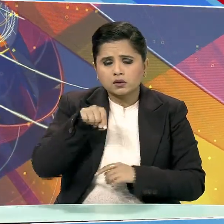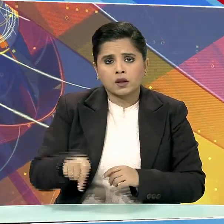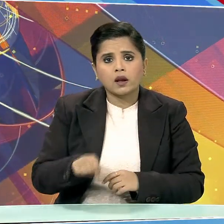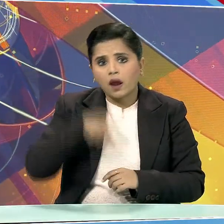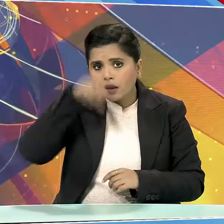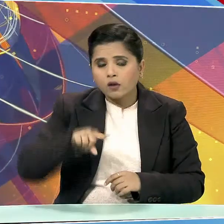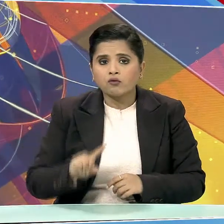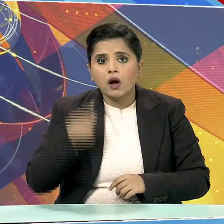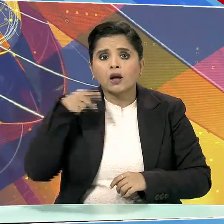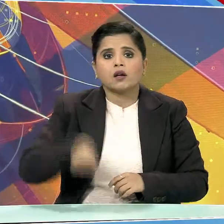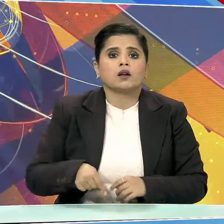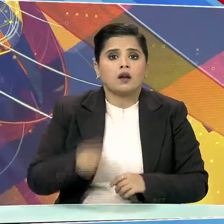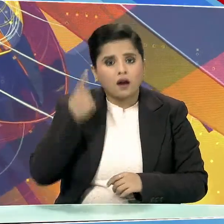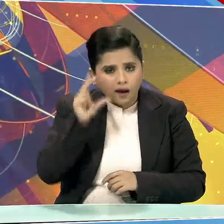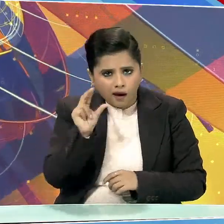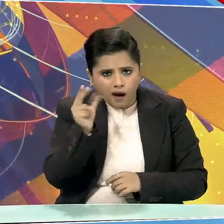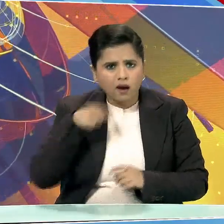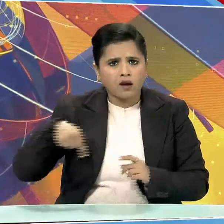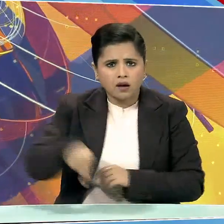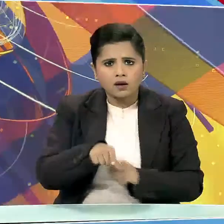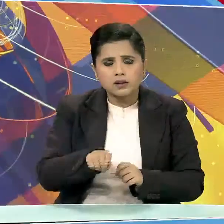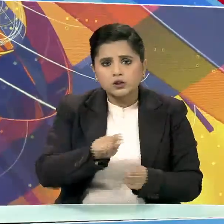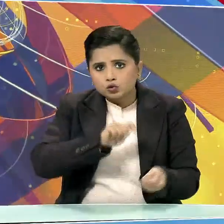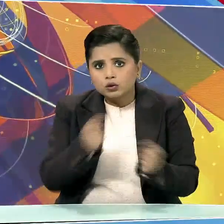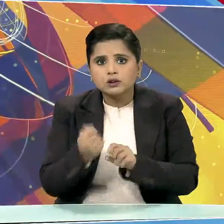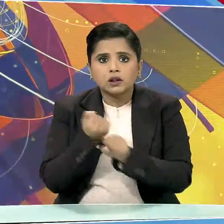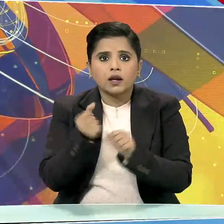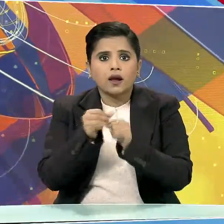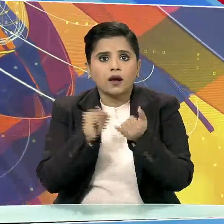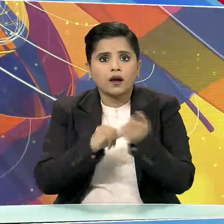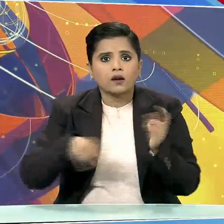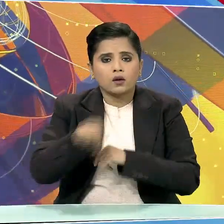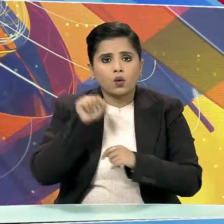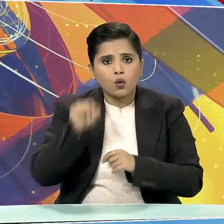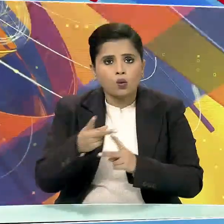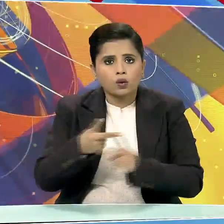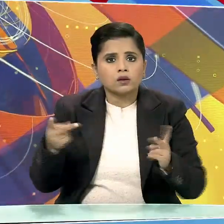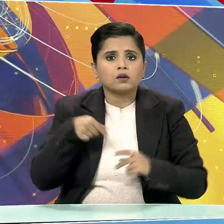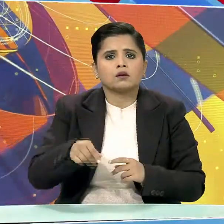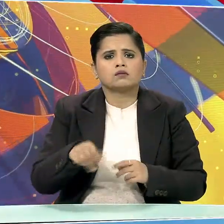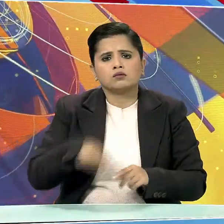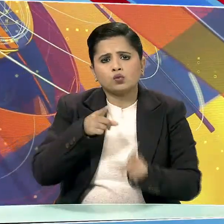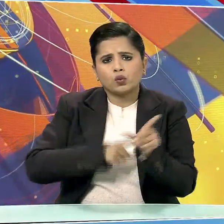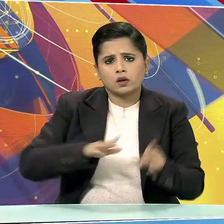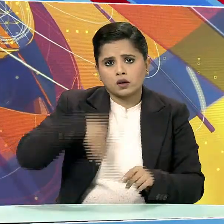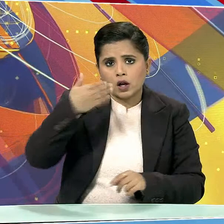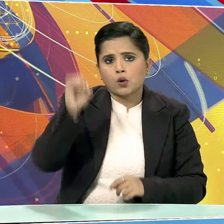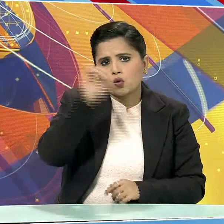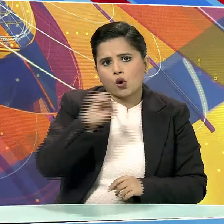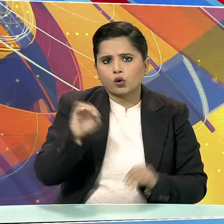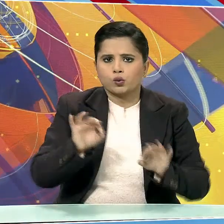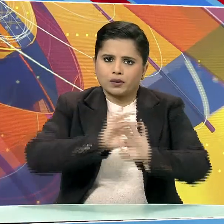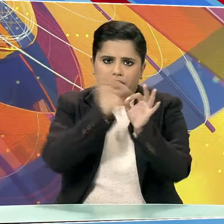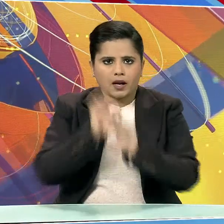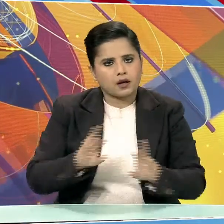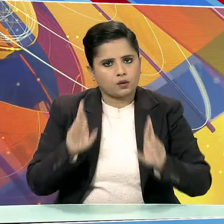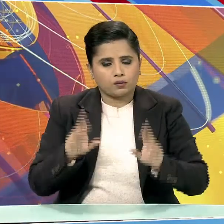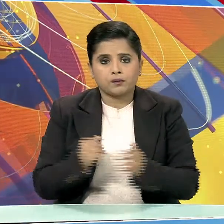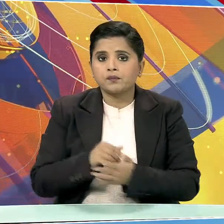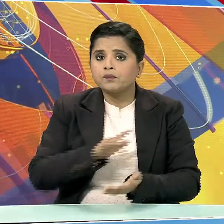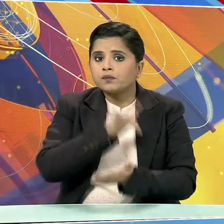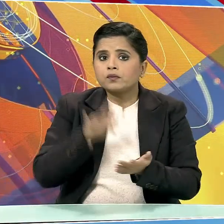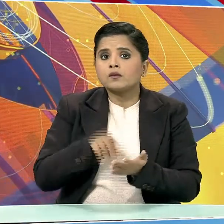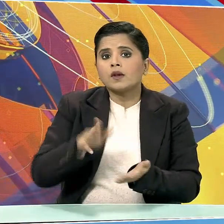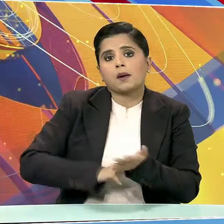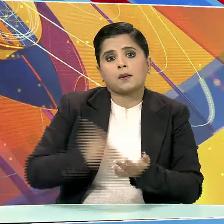पहला कोईला गैसी करन आधारित तल्चर उर्वरक सयंत्र अगले वर्ष अक्टूबर पे तयार हो जाएगा। केंद्रिय